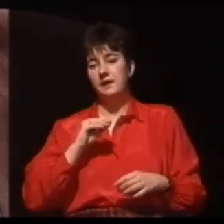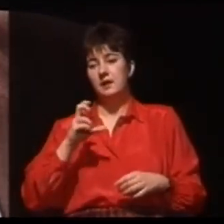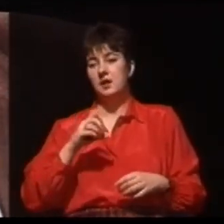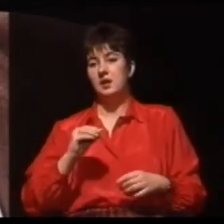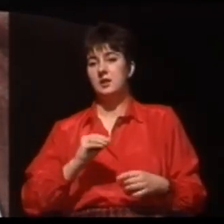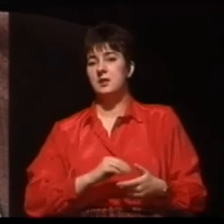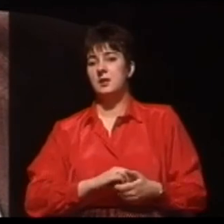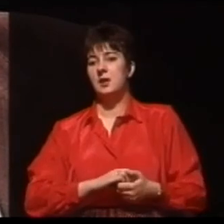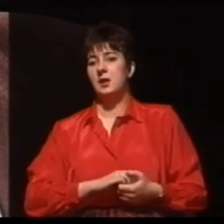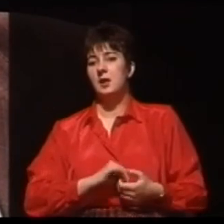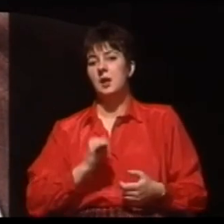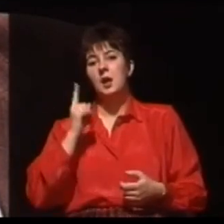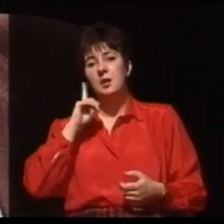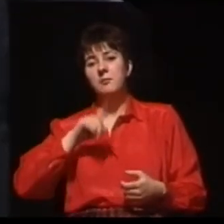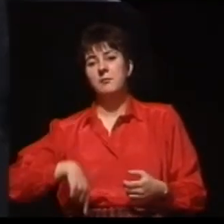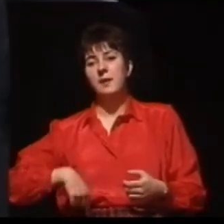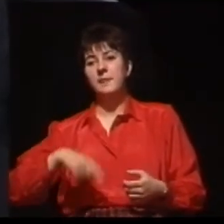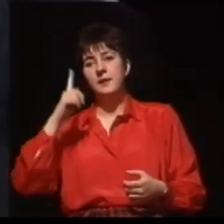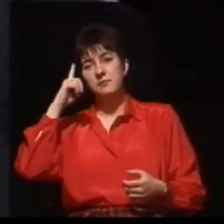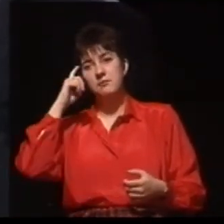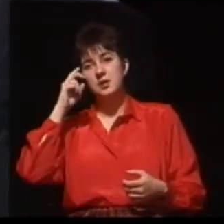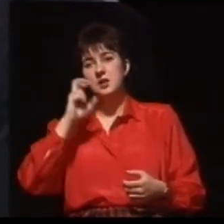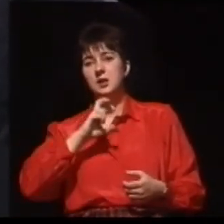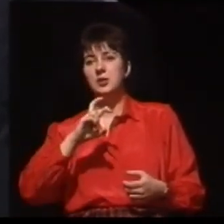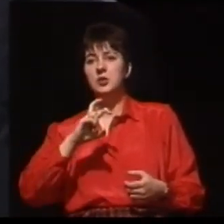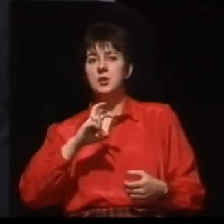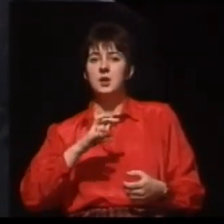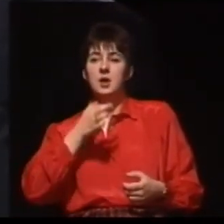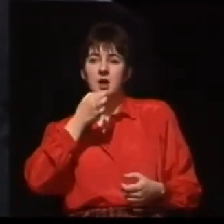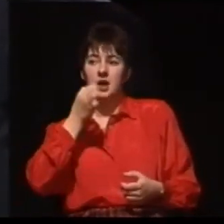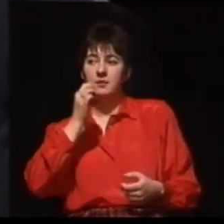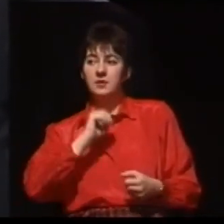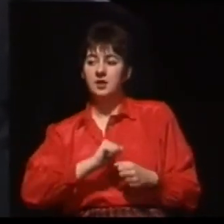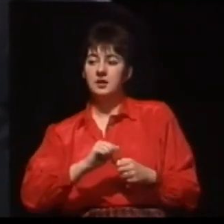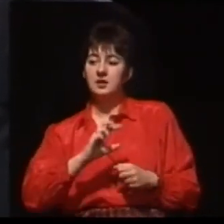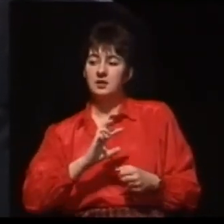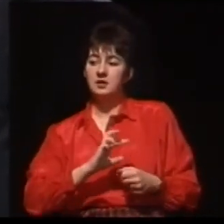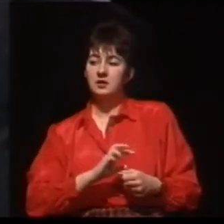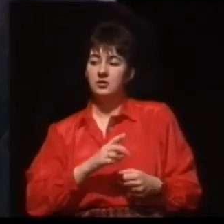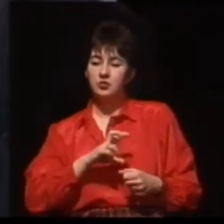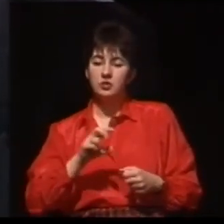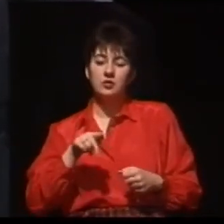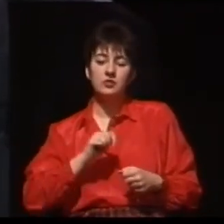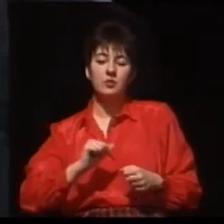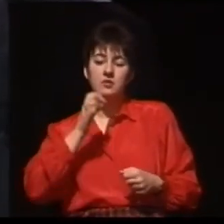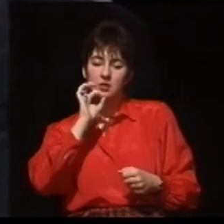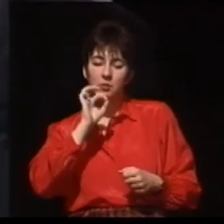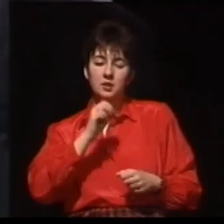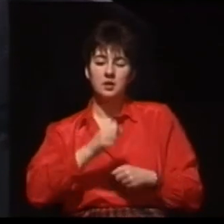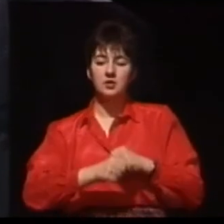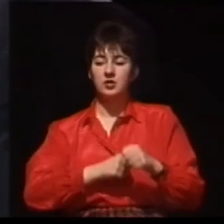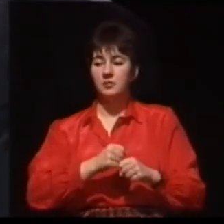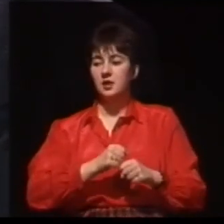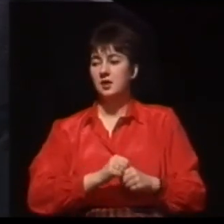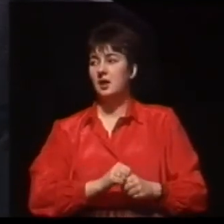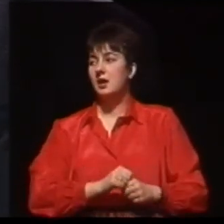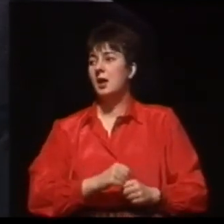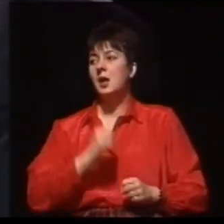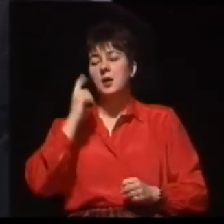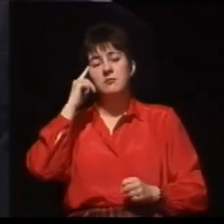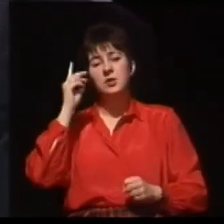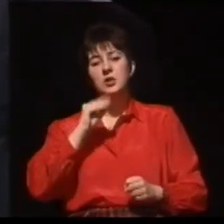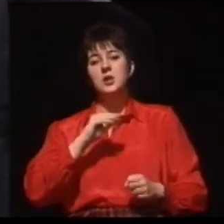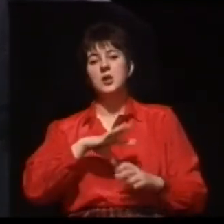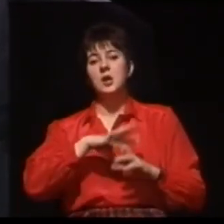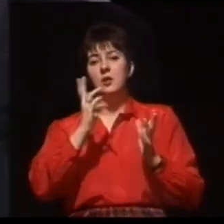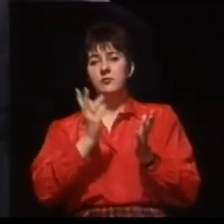fundacji, z którymi Pan współpracuje? To wszystko zależy od ludzi. Jak ludzie do tego podejdą, jak zorganizują. Jeżeli ja powiem Państwu, że w Warszawie